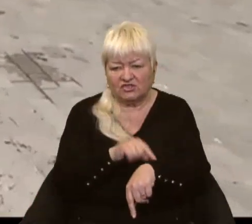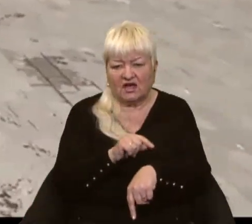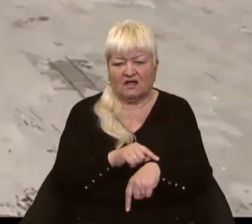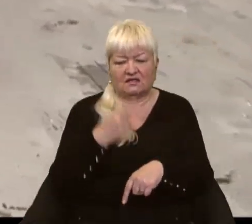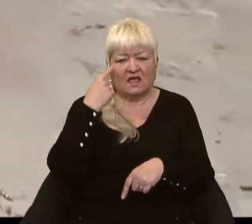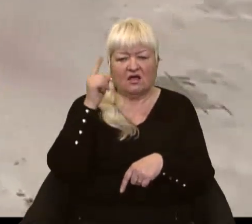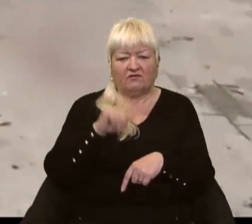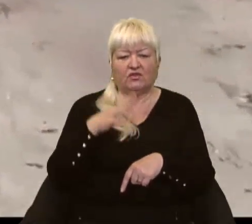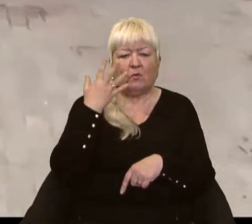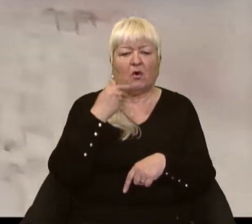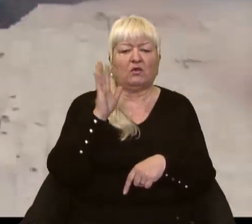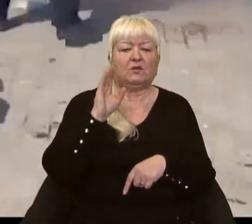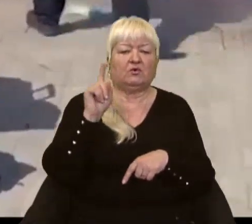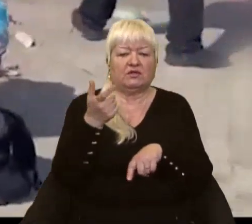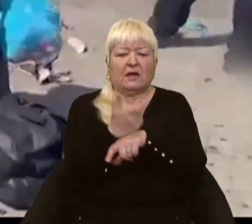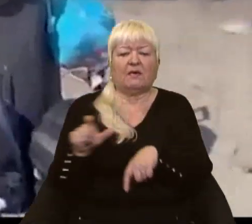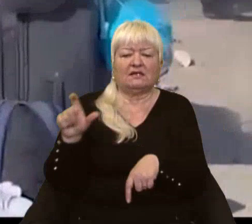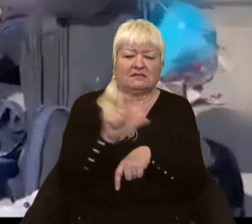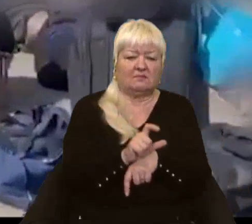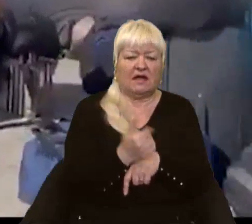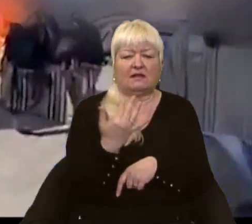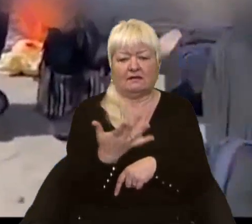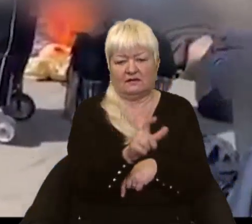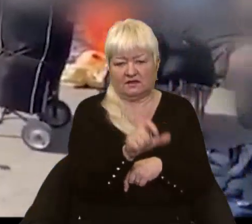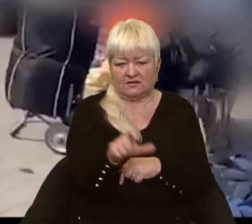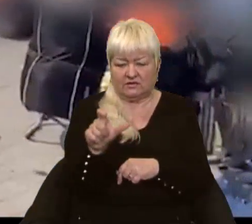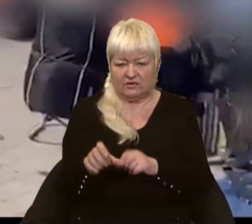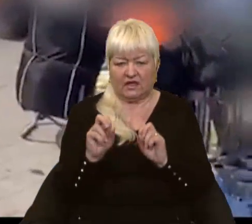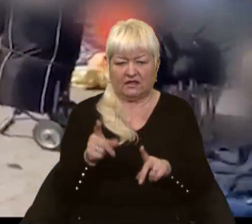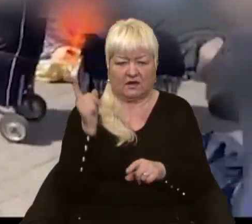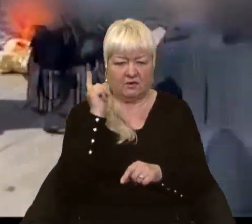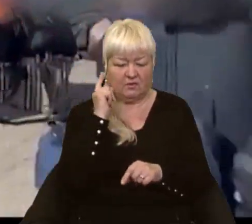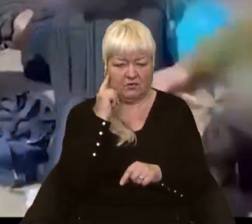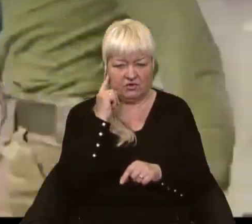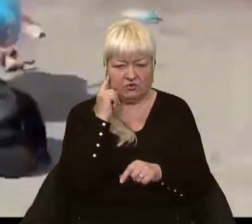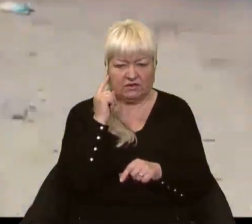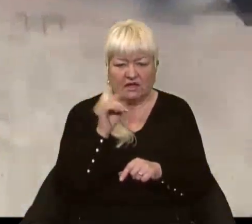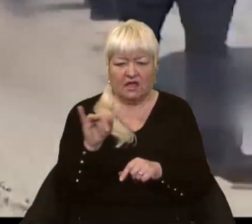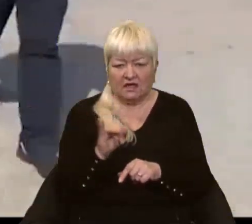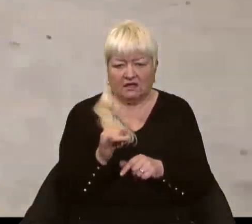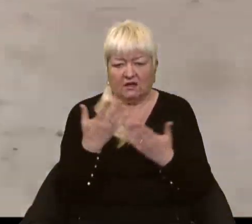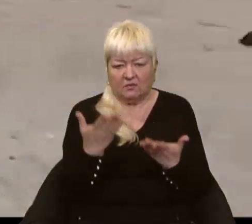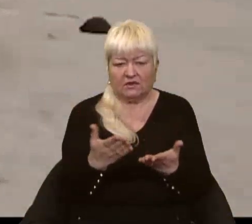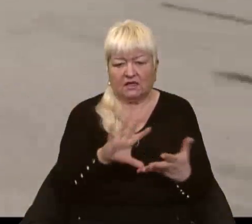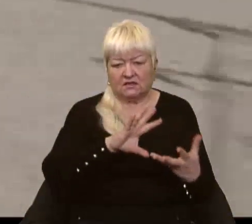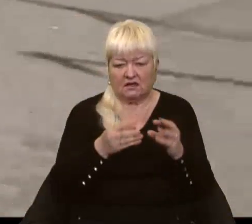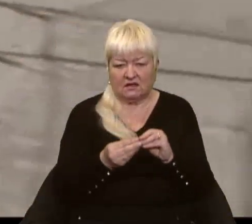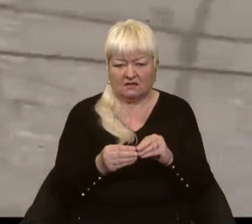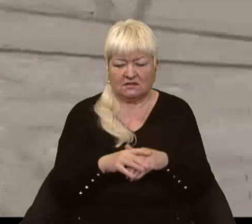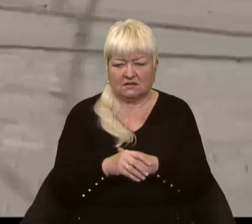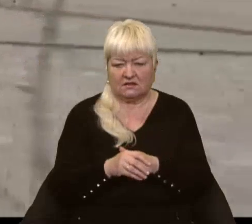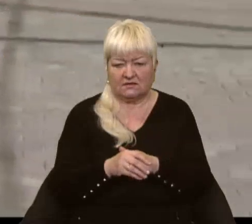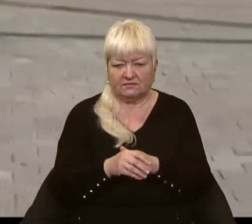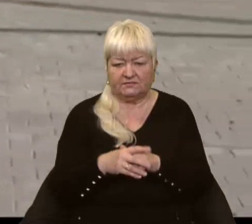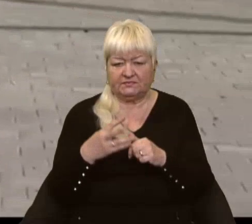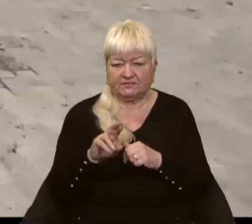коли буде максимальна велика кількість людей. Деєтно почули від міського голови Краматорська. І ось, будь ласка, наслідки. Більш того, я